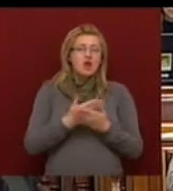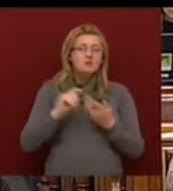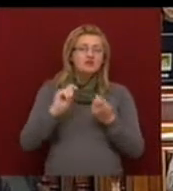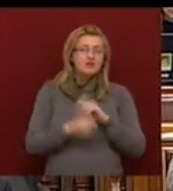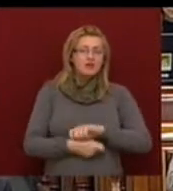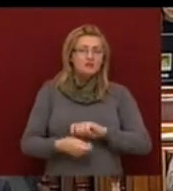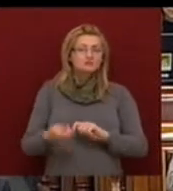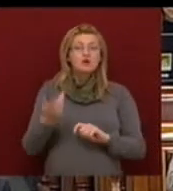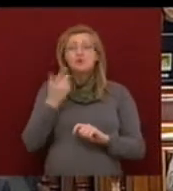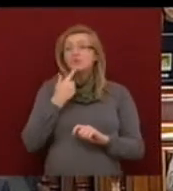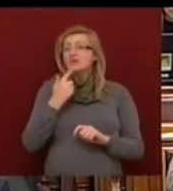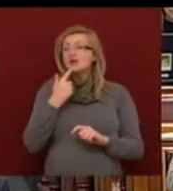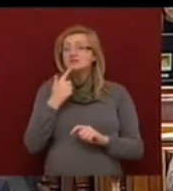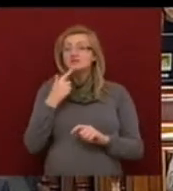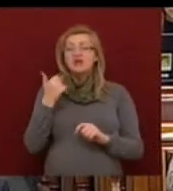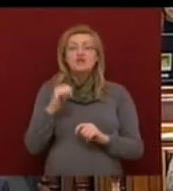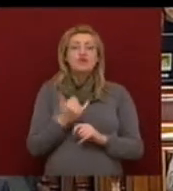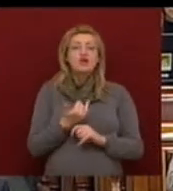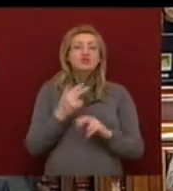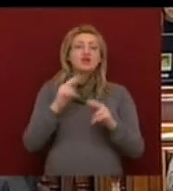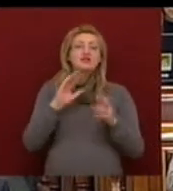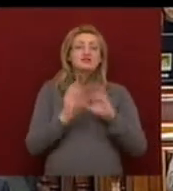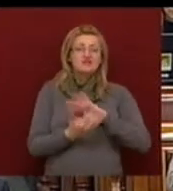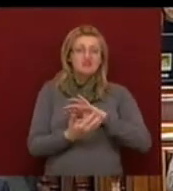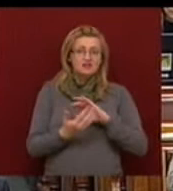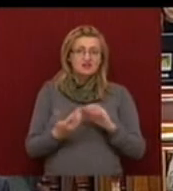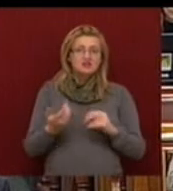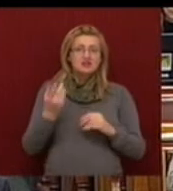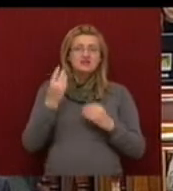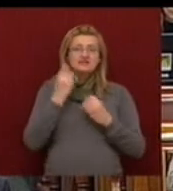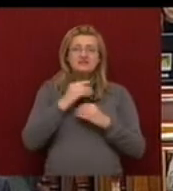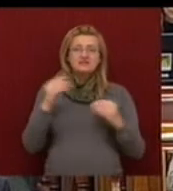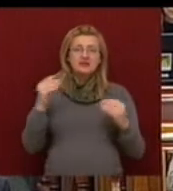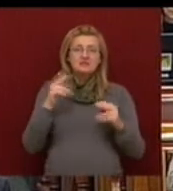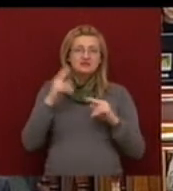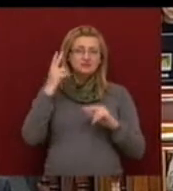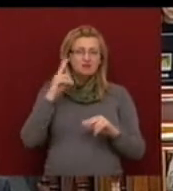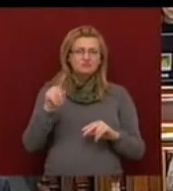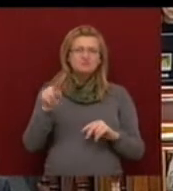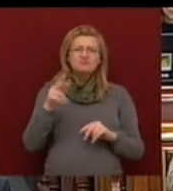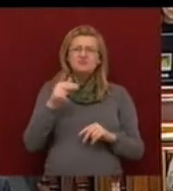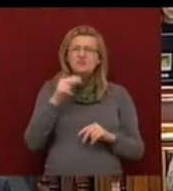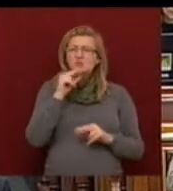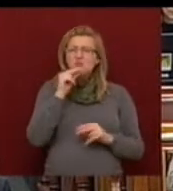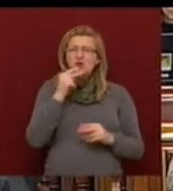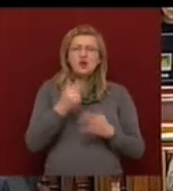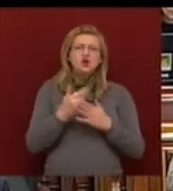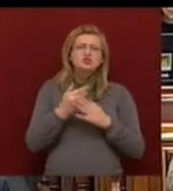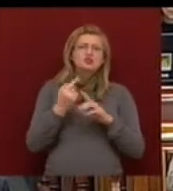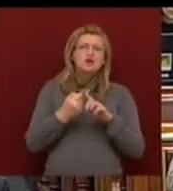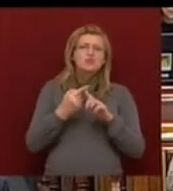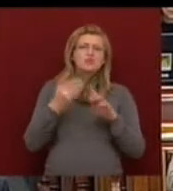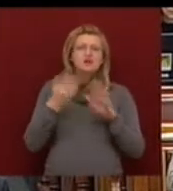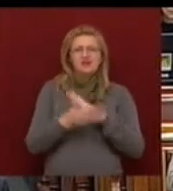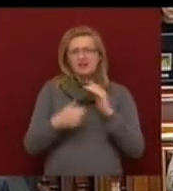ha úgy tetszik, egyfajta rendszerváltásra. Tisztelt miniszter úr! Az, amiről ön itt beszél, gazdaságpolitika helyett